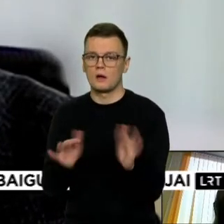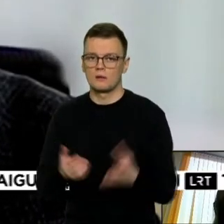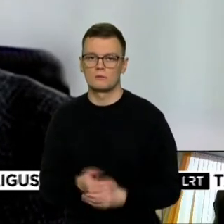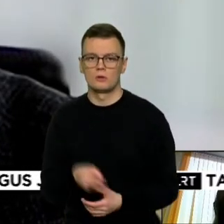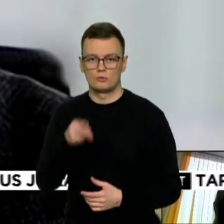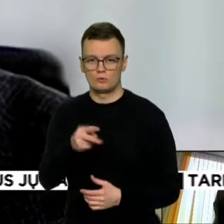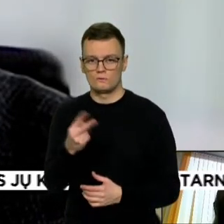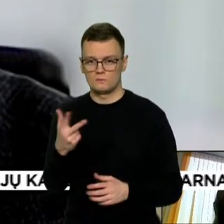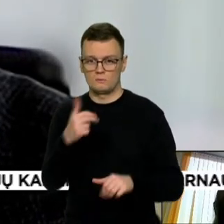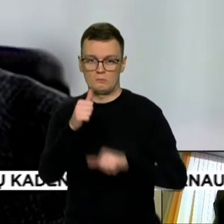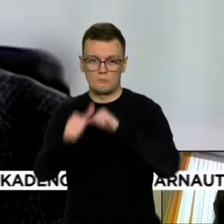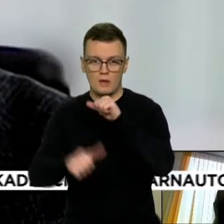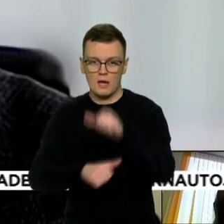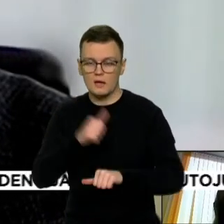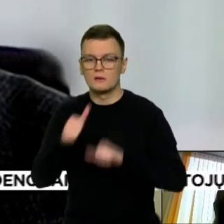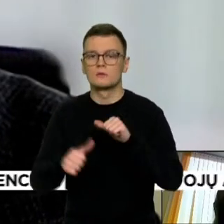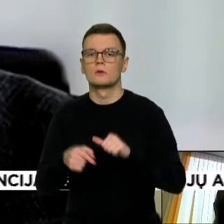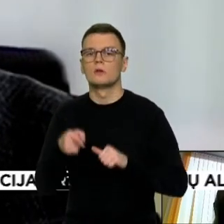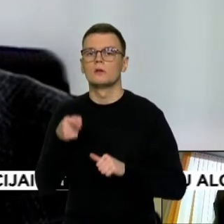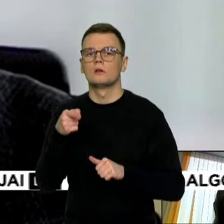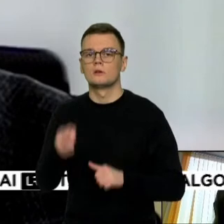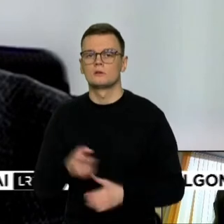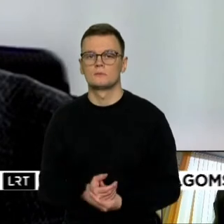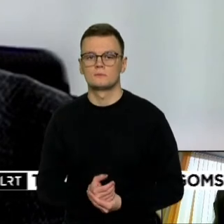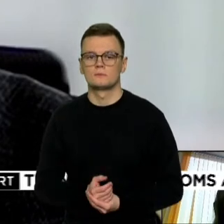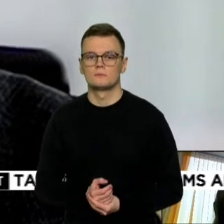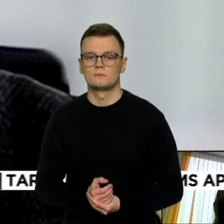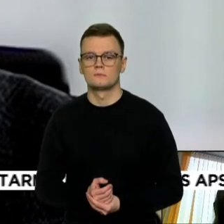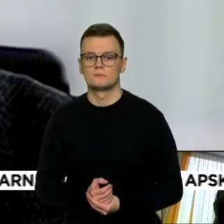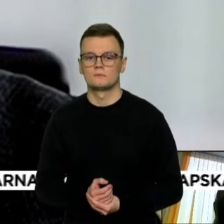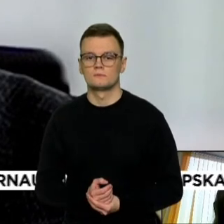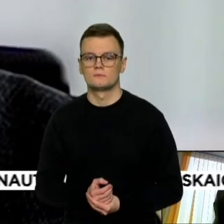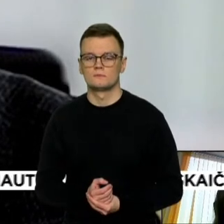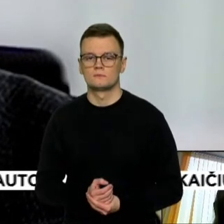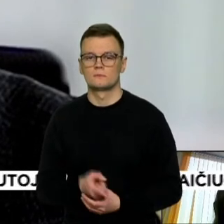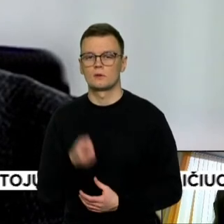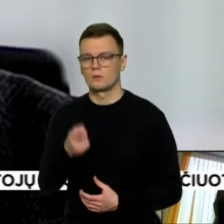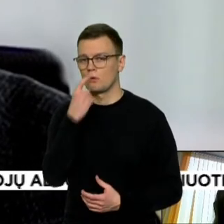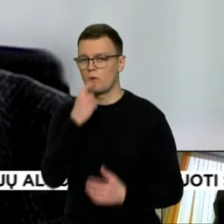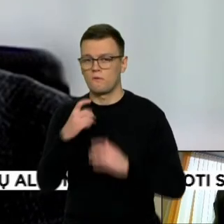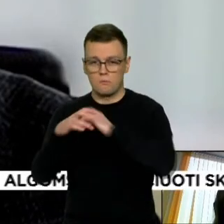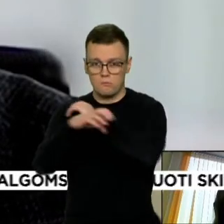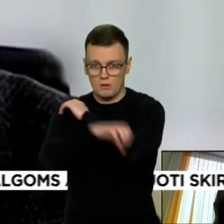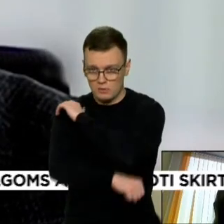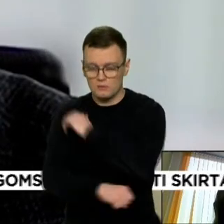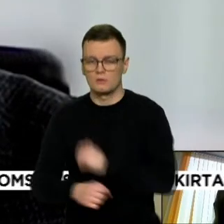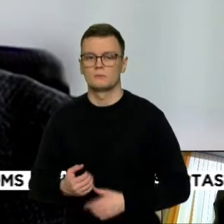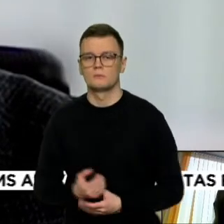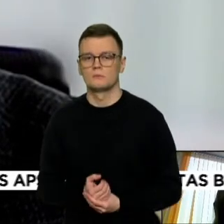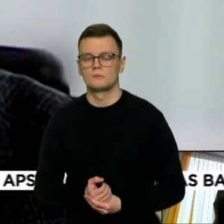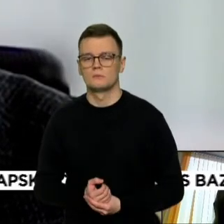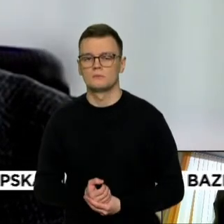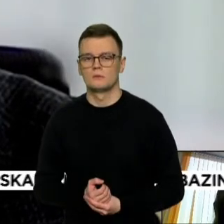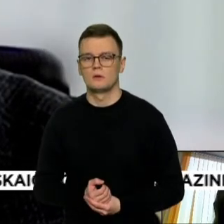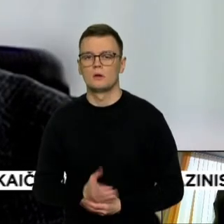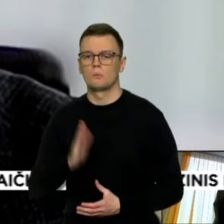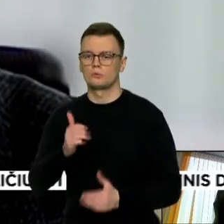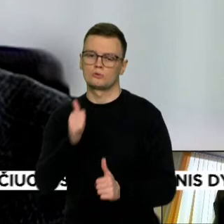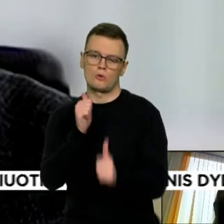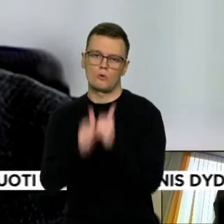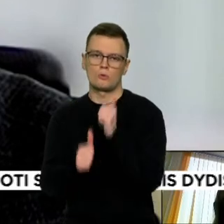pirmo ketverčio pabaigoje. Tai yra kitais metais ir skelbsime konkursą darbamus atlikti